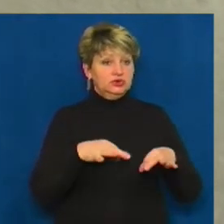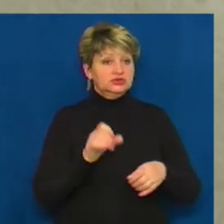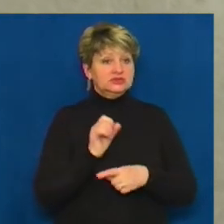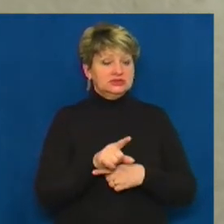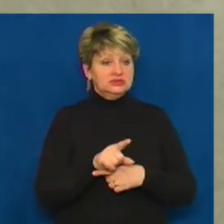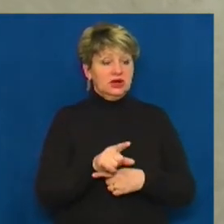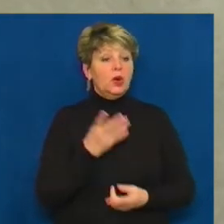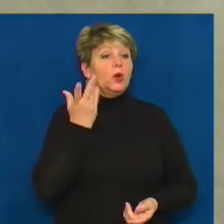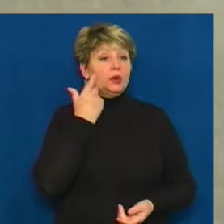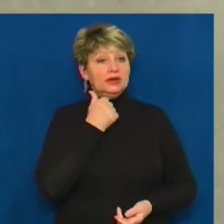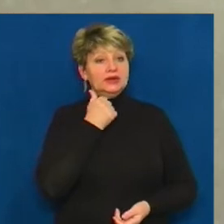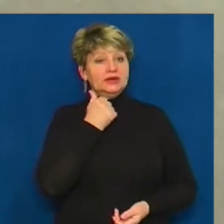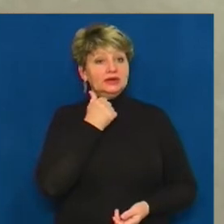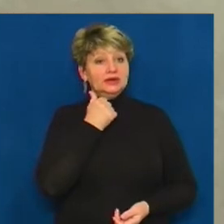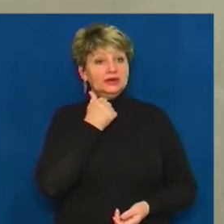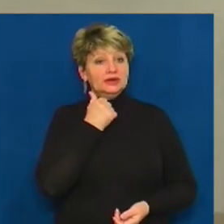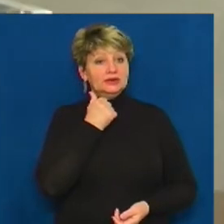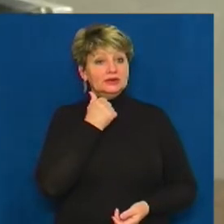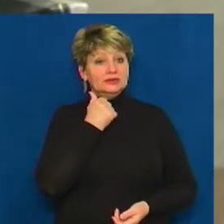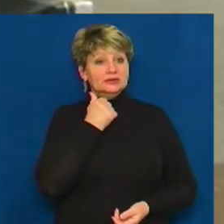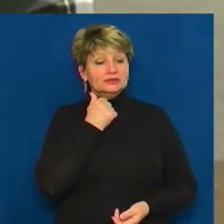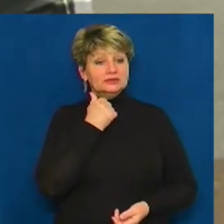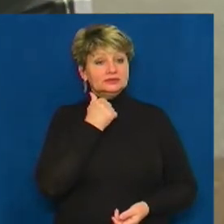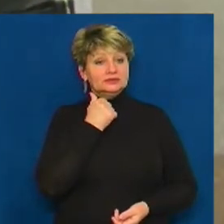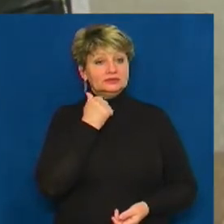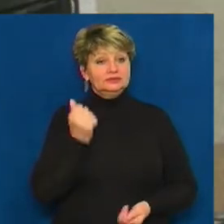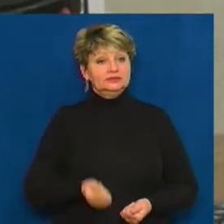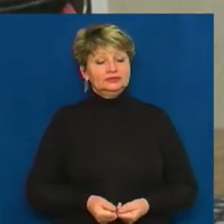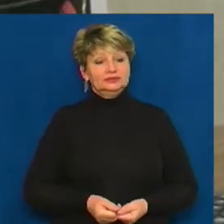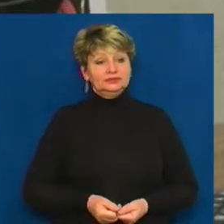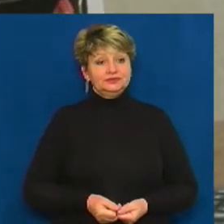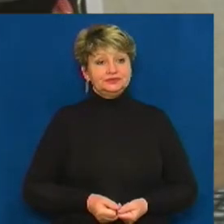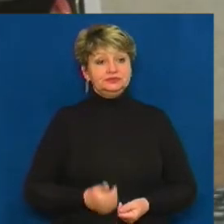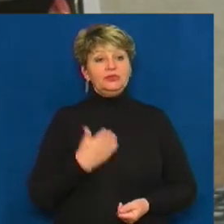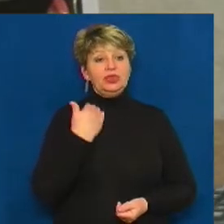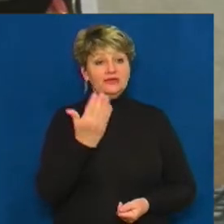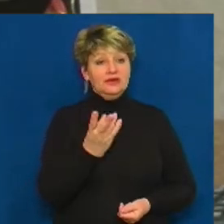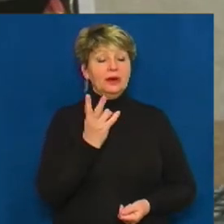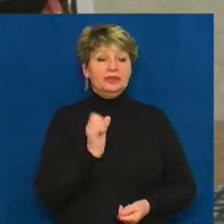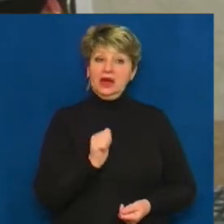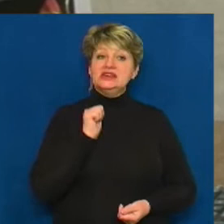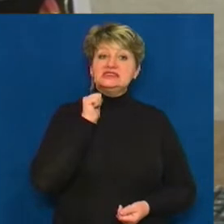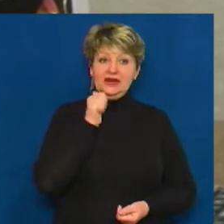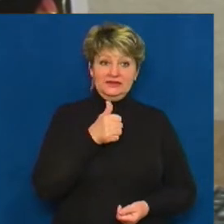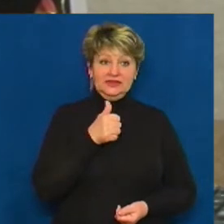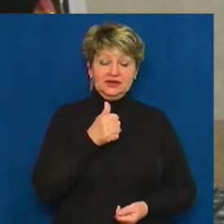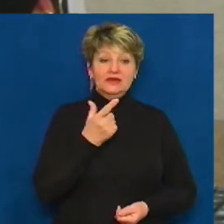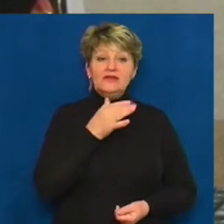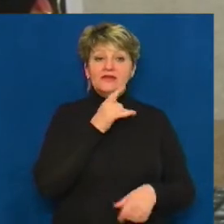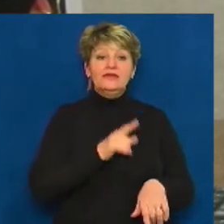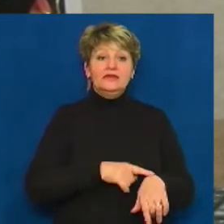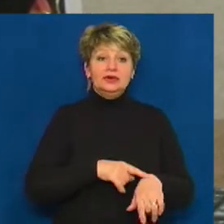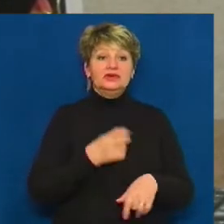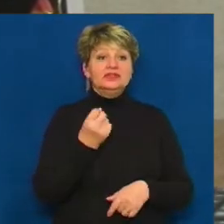А на коли? О, Наталі Андрівець, це ви? Добре. Вам на завтра? На скільки? На